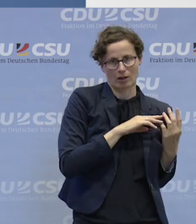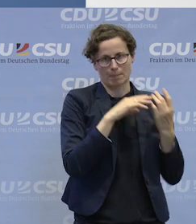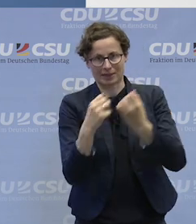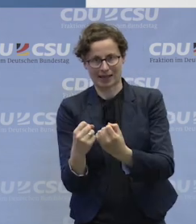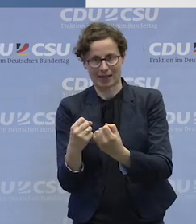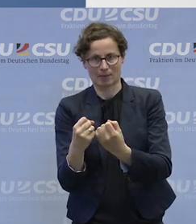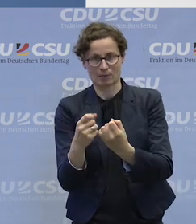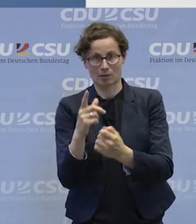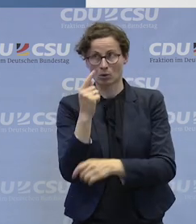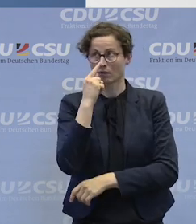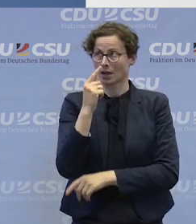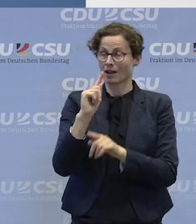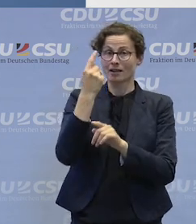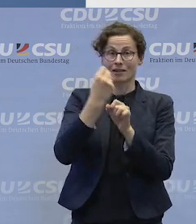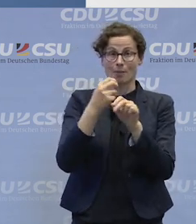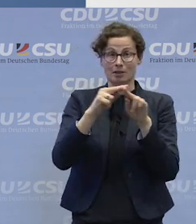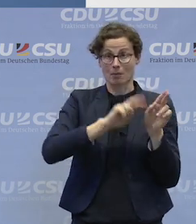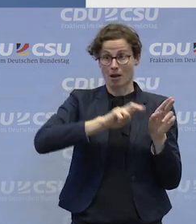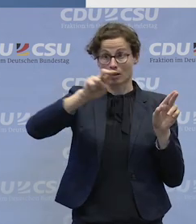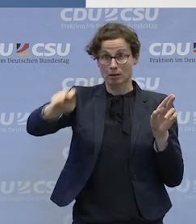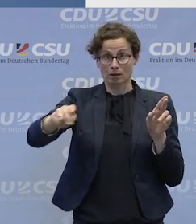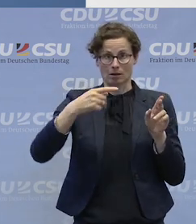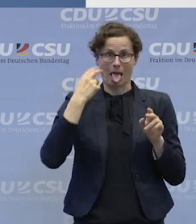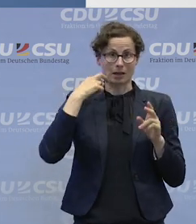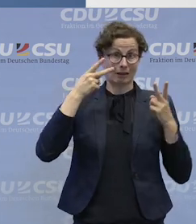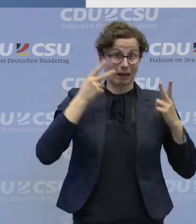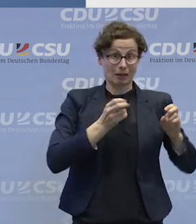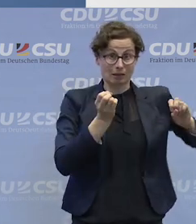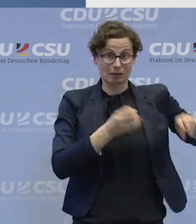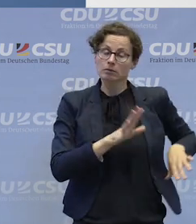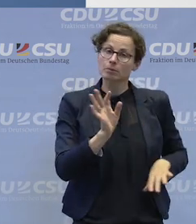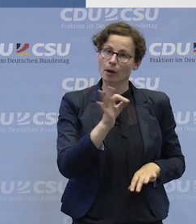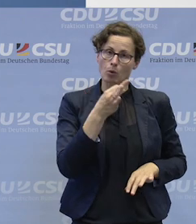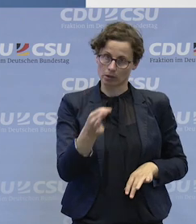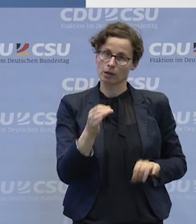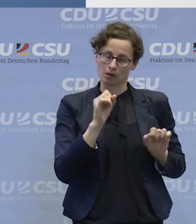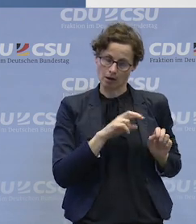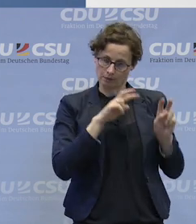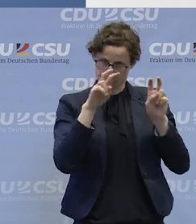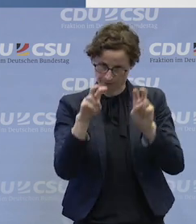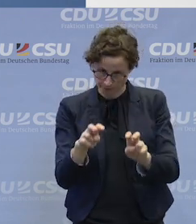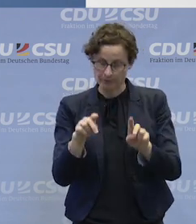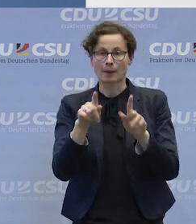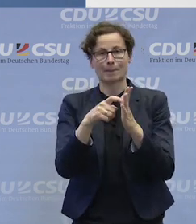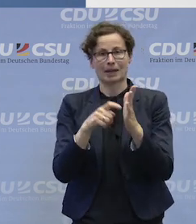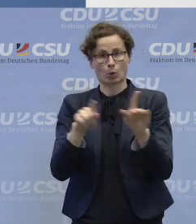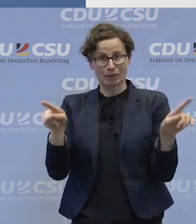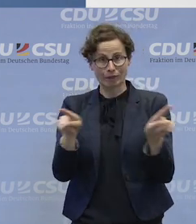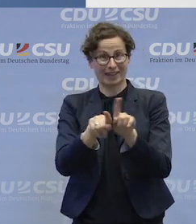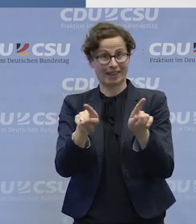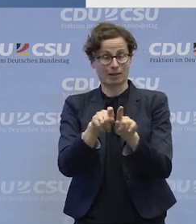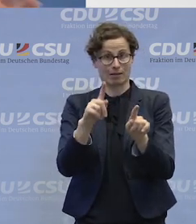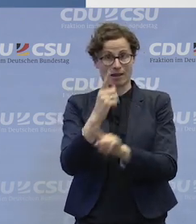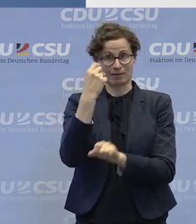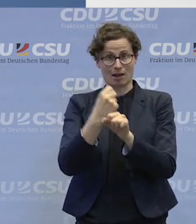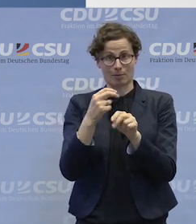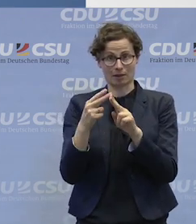das ist ein wichtiges Argument, wenn man sagt, okay, ich will mal den Sprung jetzt in ein solches Unternehmen auf dem ersten Arbeitsmarkt wagen, mich erproben und dann